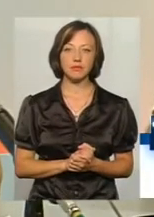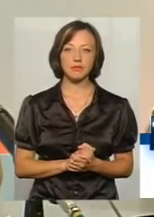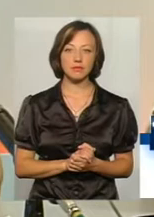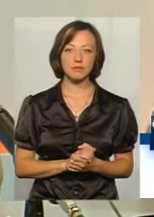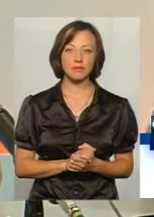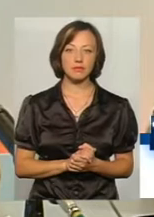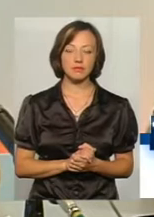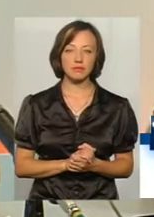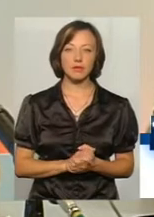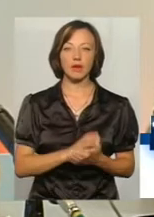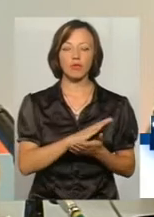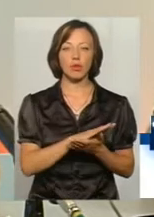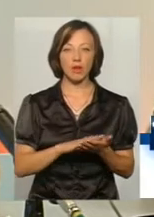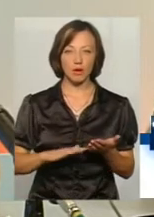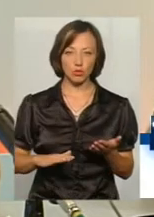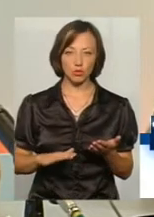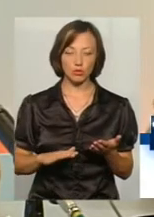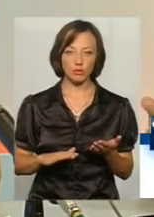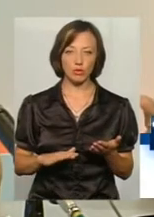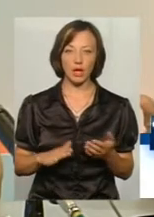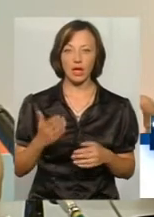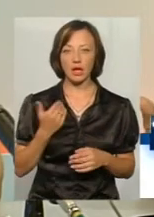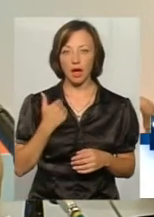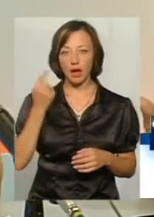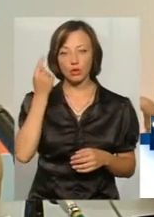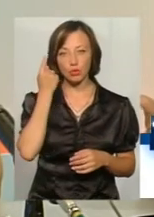В подальшому, я думаю,